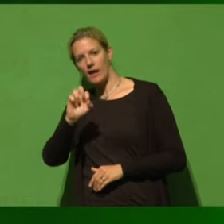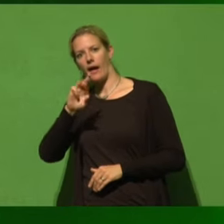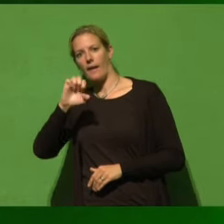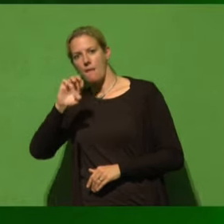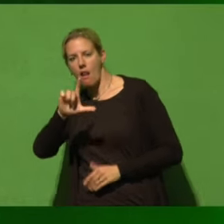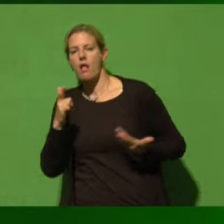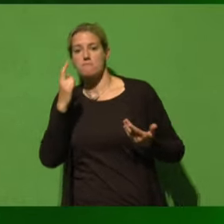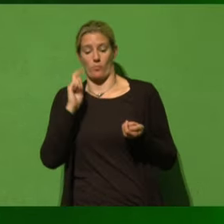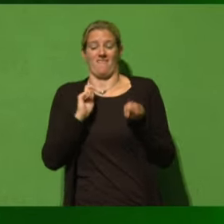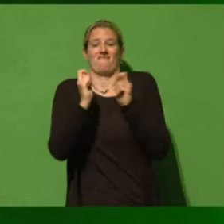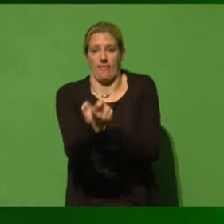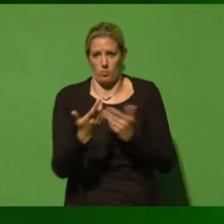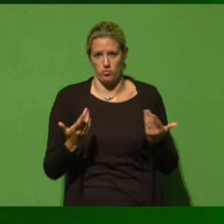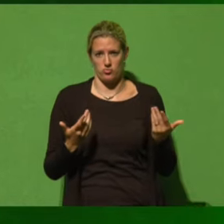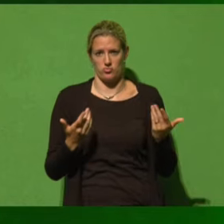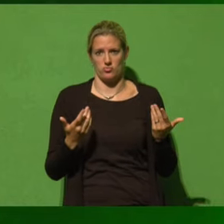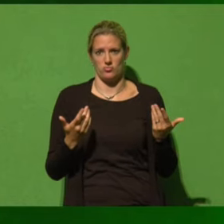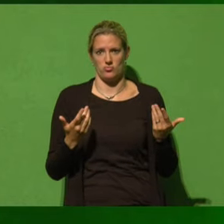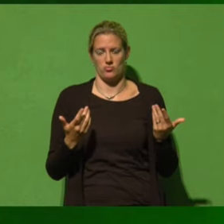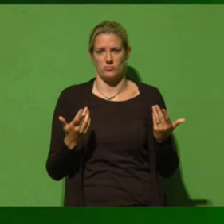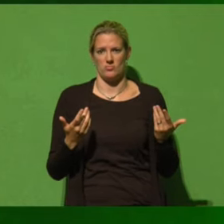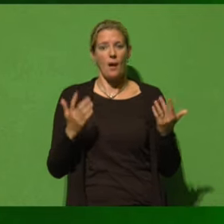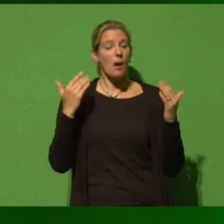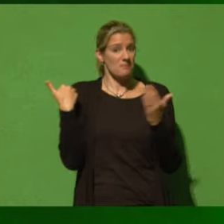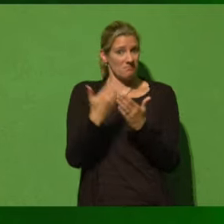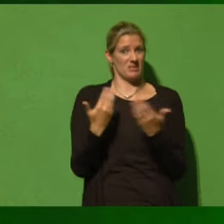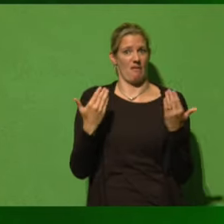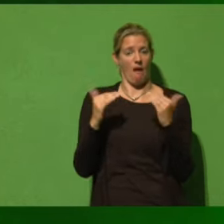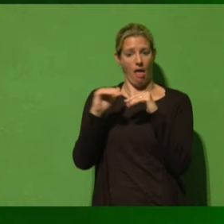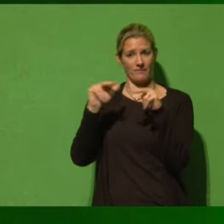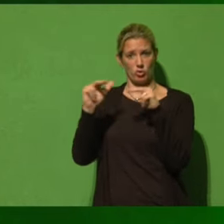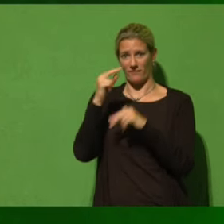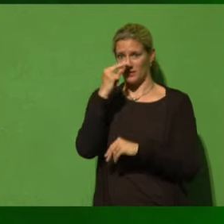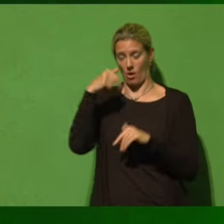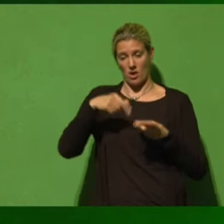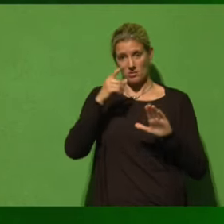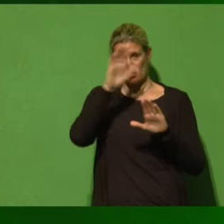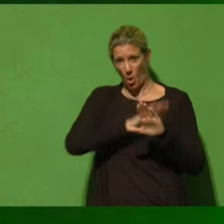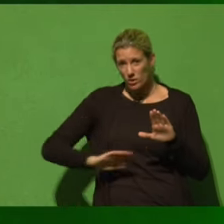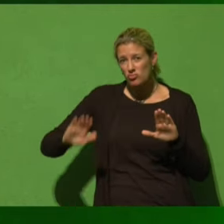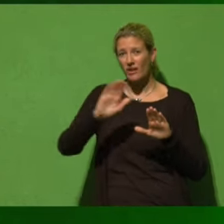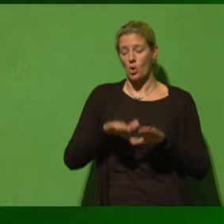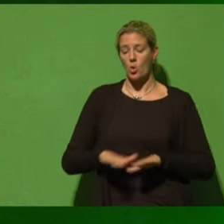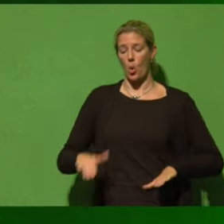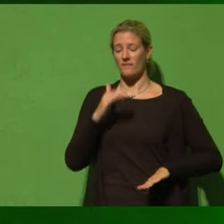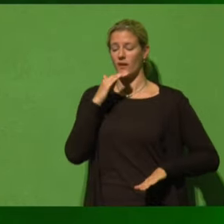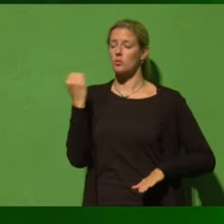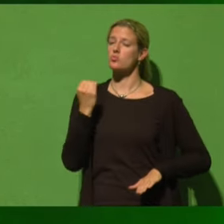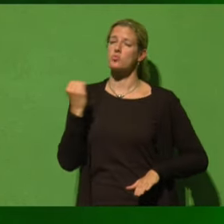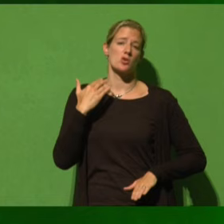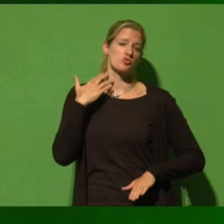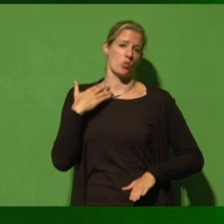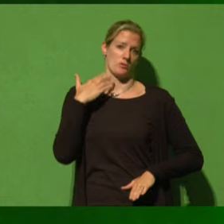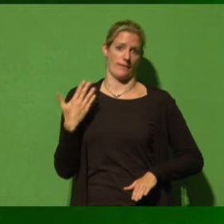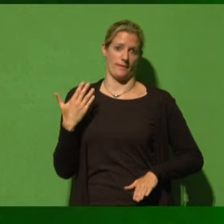die dafür sorgt, dass wir in Deutschland das am stärksten verschmutzte Grundwasser von allen europäischen Ländern mit Ausnahme von